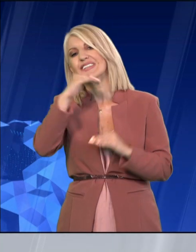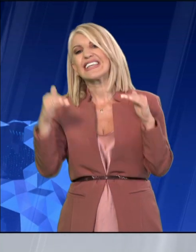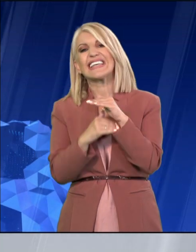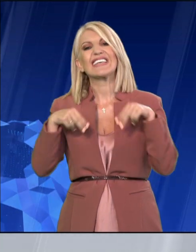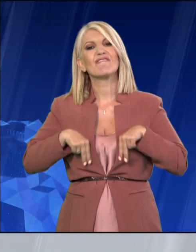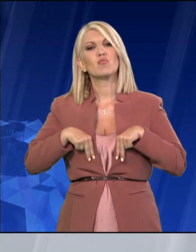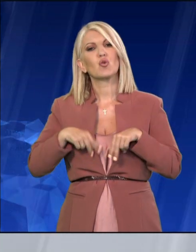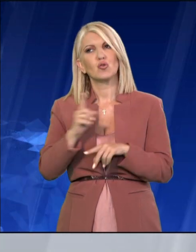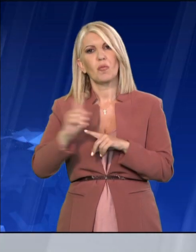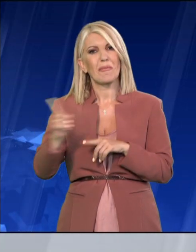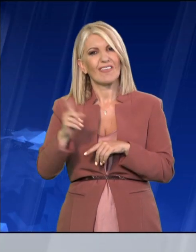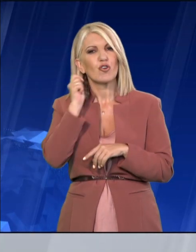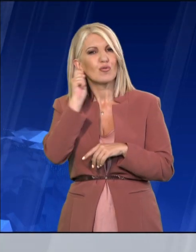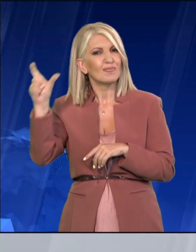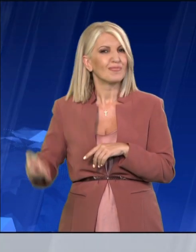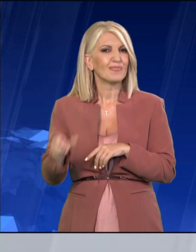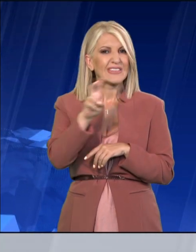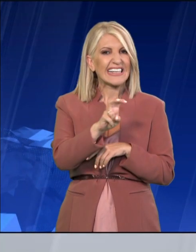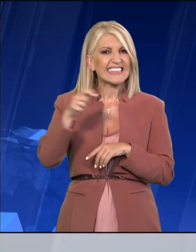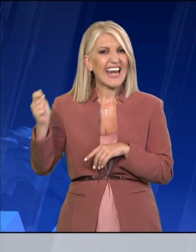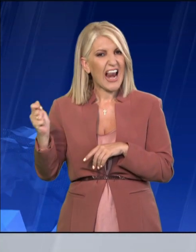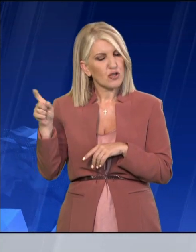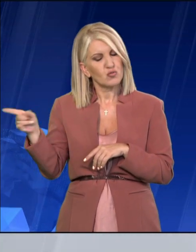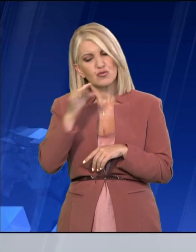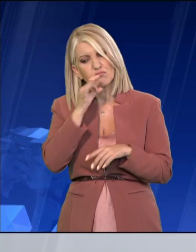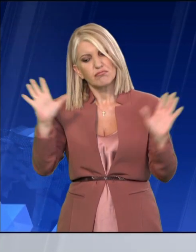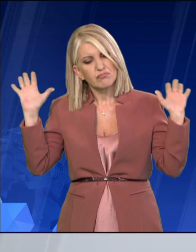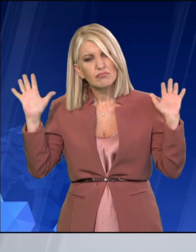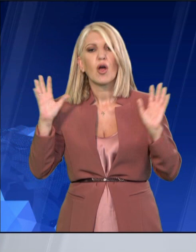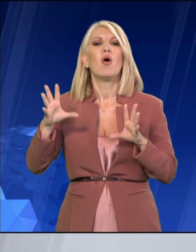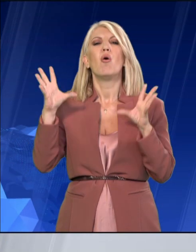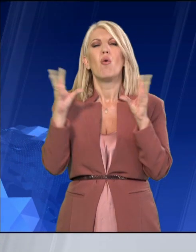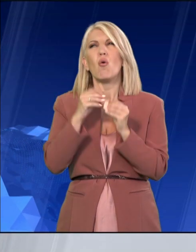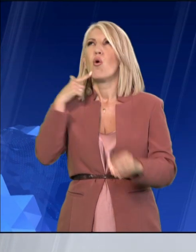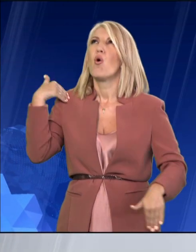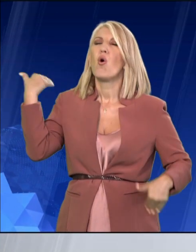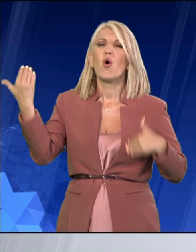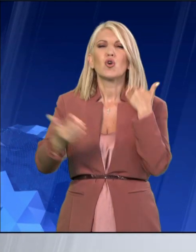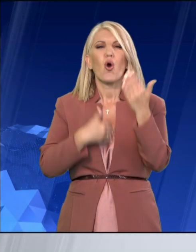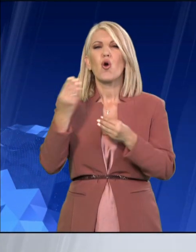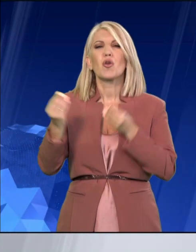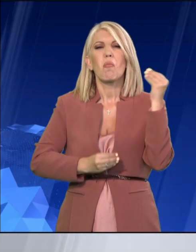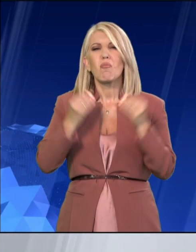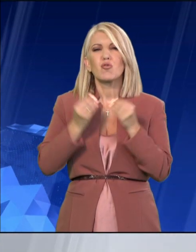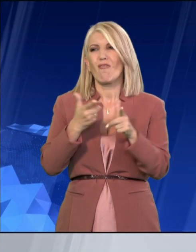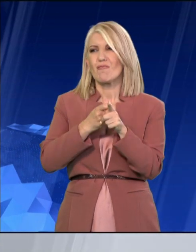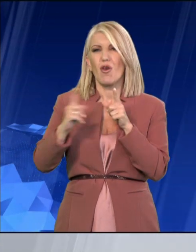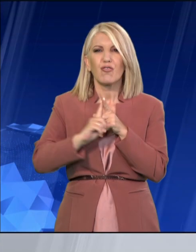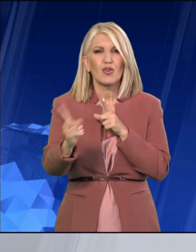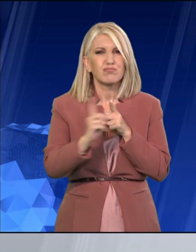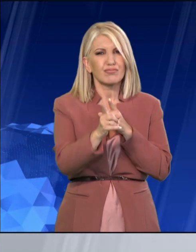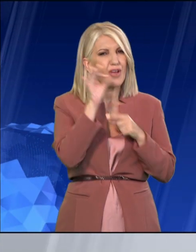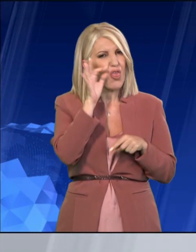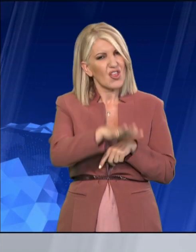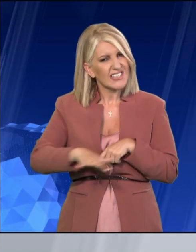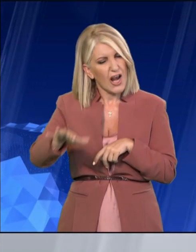Αλεξοπούλου η οποία δεσμεύτηκε για επίλυση των συγκοινωνιακών προβλημάτων που χρονίζουν στην πόλη προαναγγέλλοντας επίσκεψη του Υπουργού